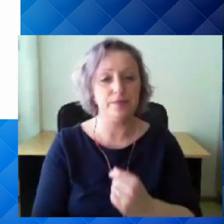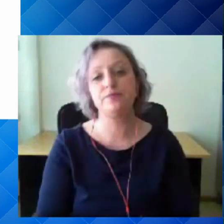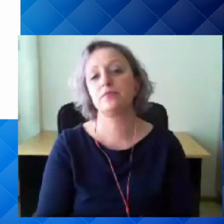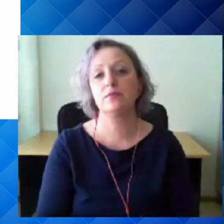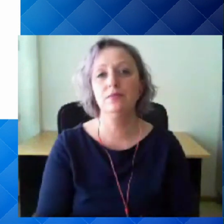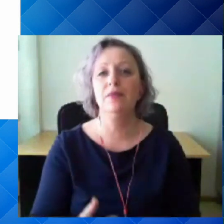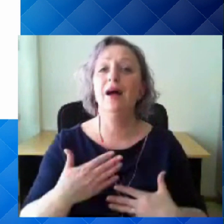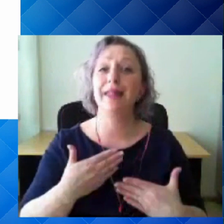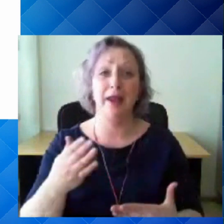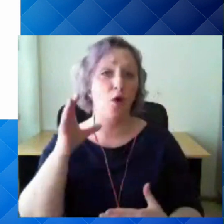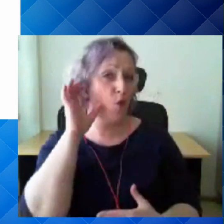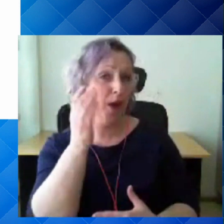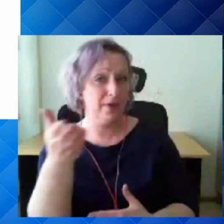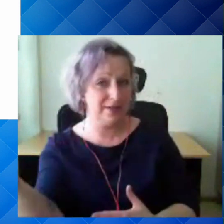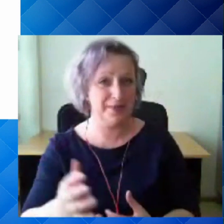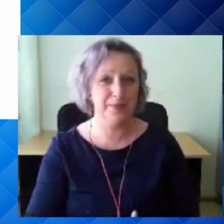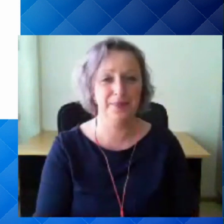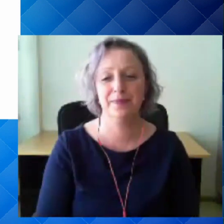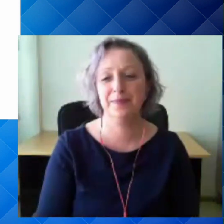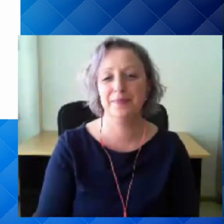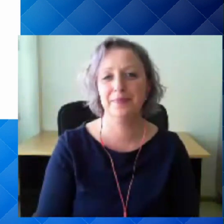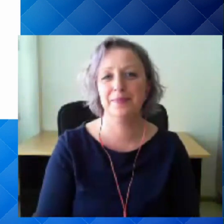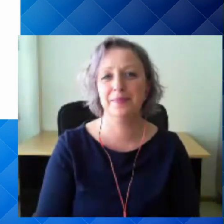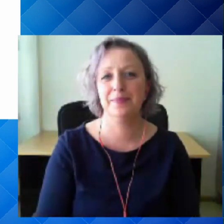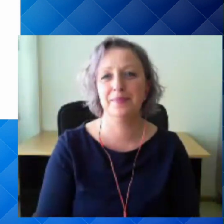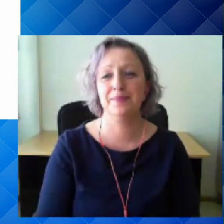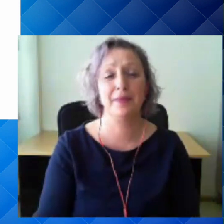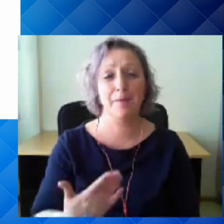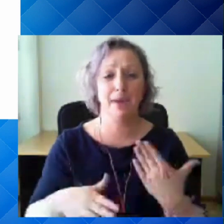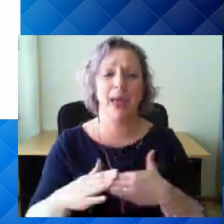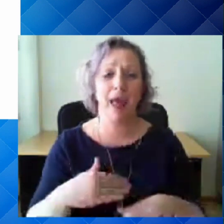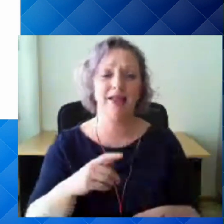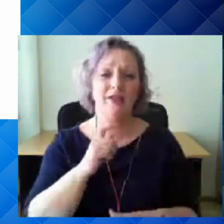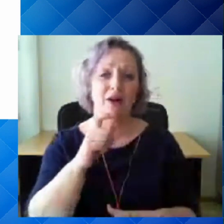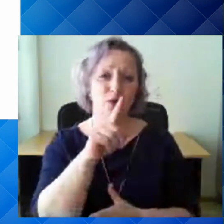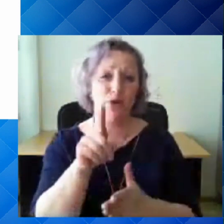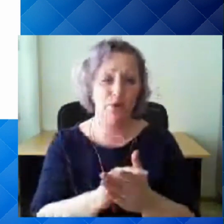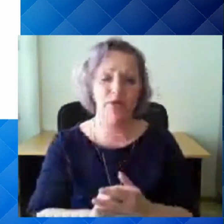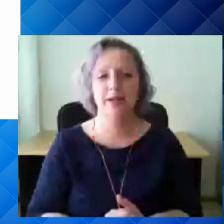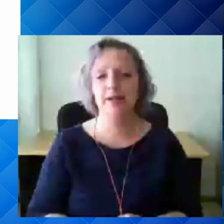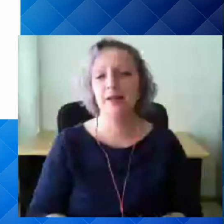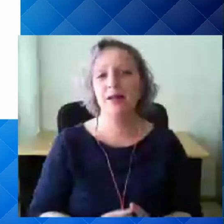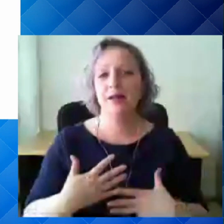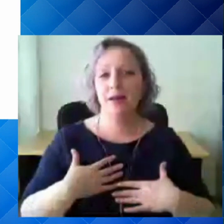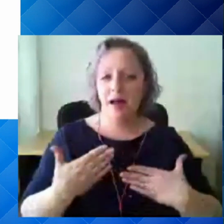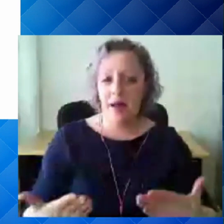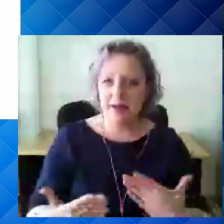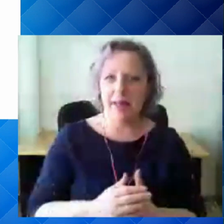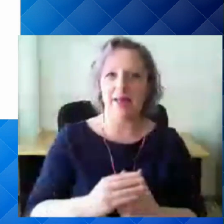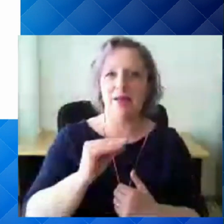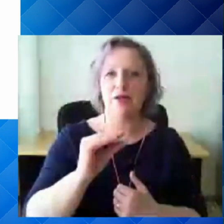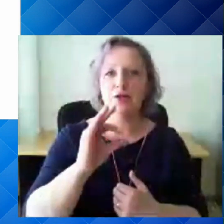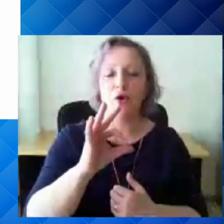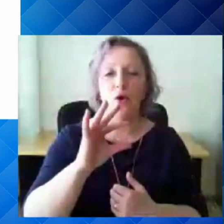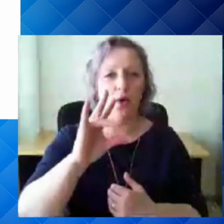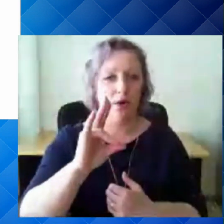Ja täna on kuulamast teid. Meileldi vastu teid küsimustele. Nii, aitäh. siis Irina Donchenkole ja